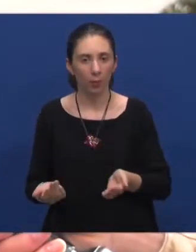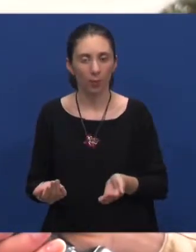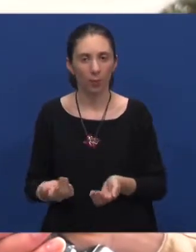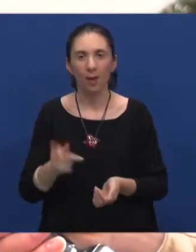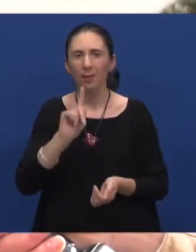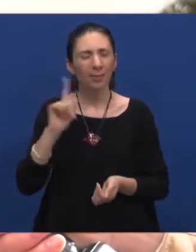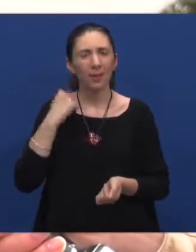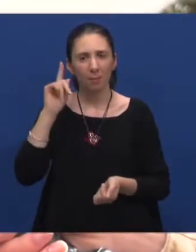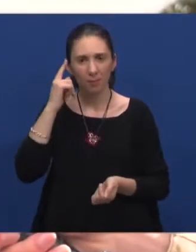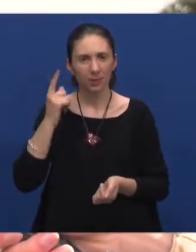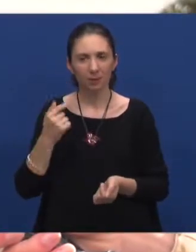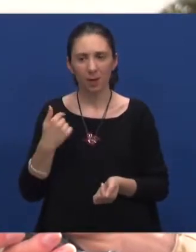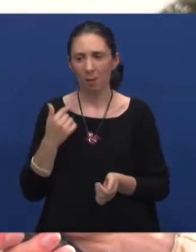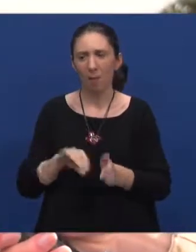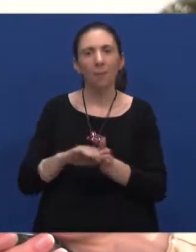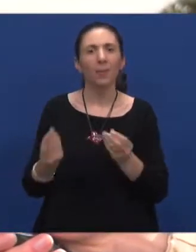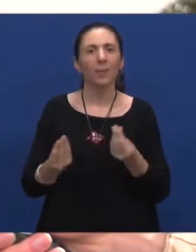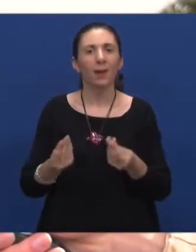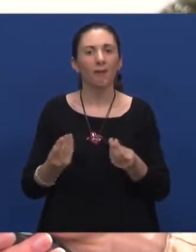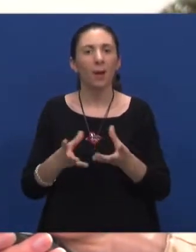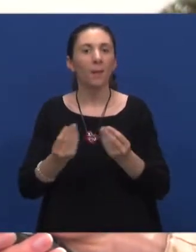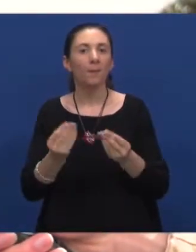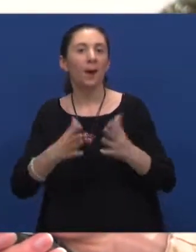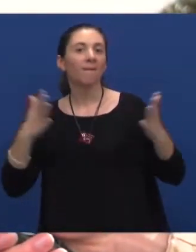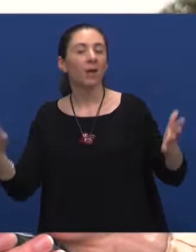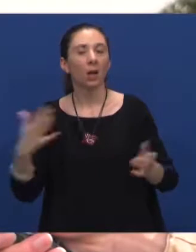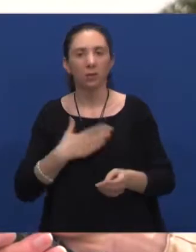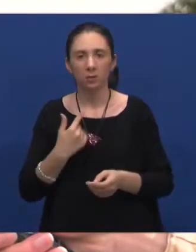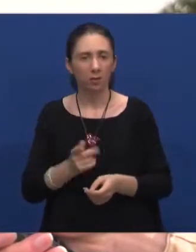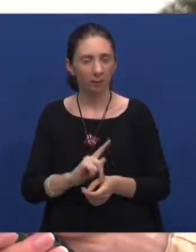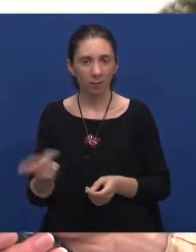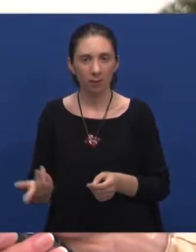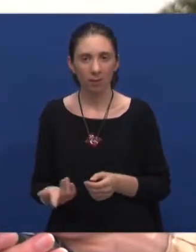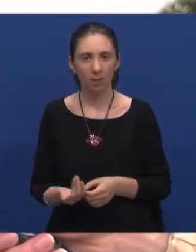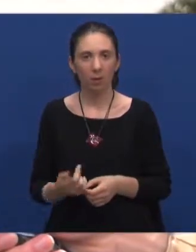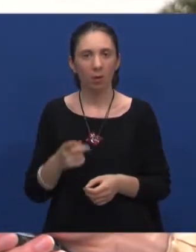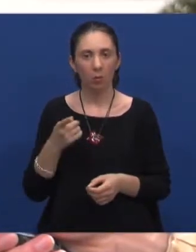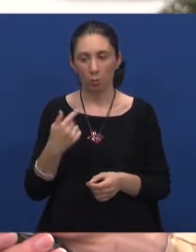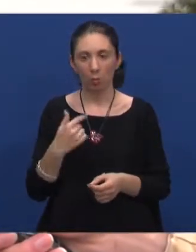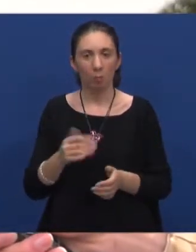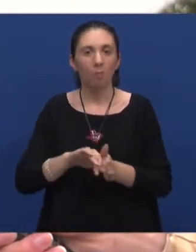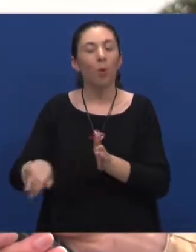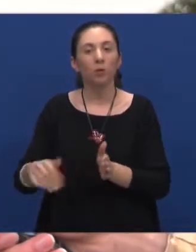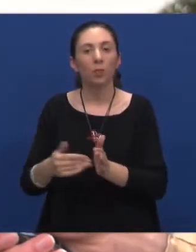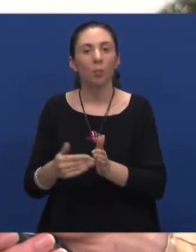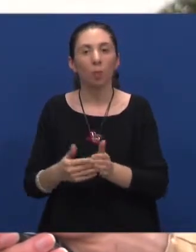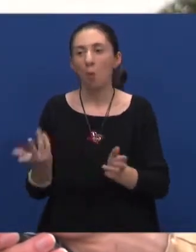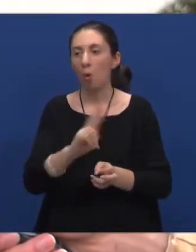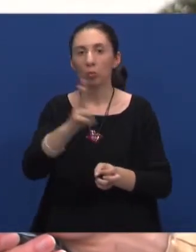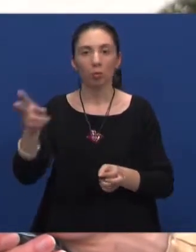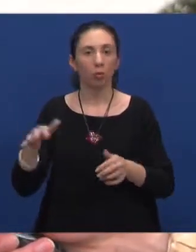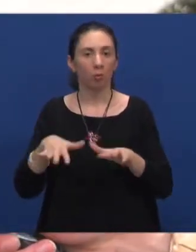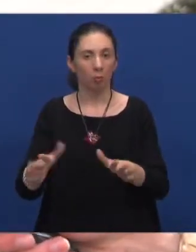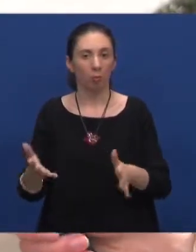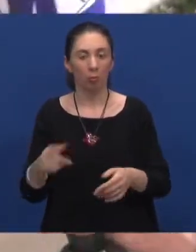Kažem, ne smatram da uopće imamo neke prevelike zahtjeve i toliko posebnije potrebe od ostalih